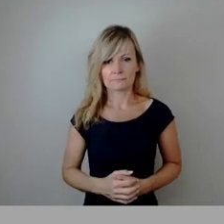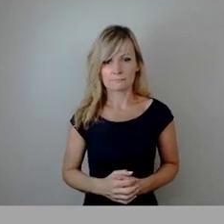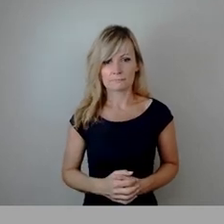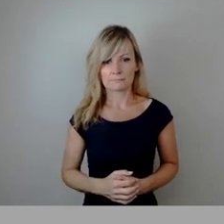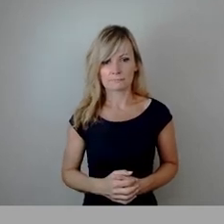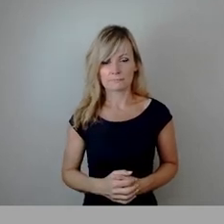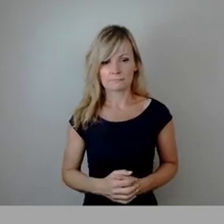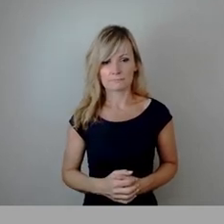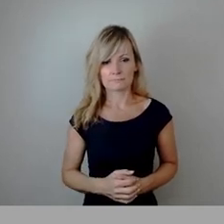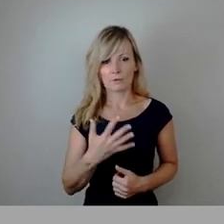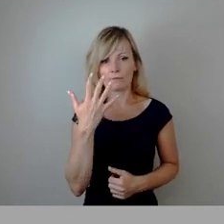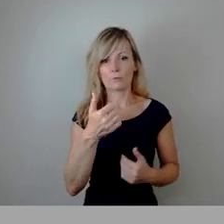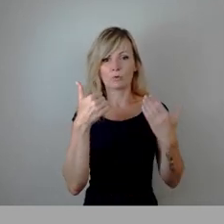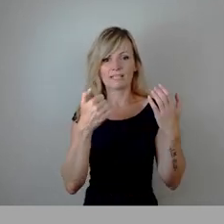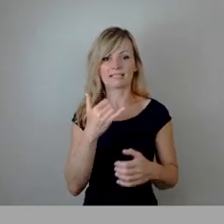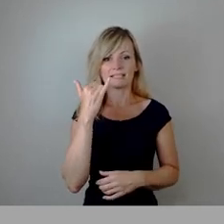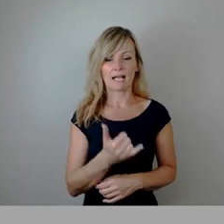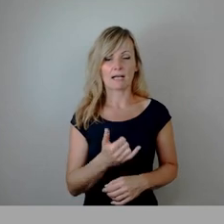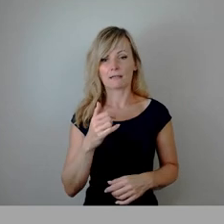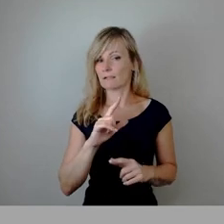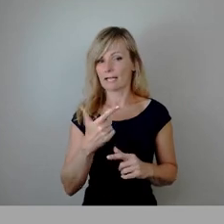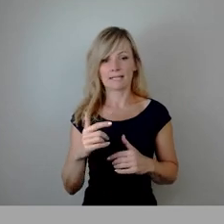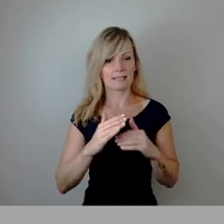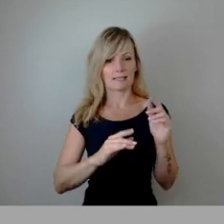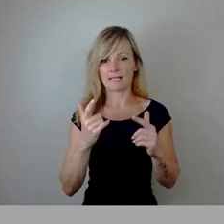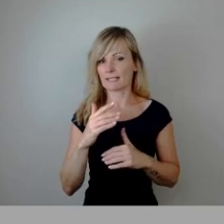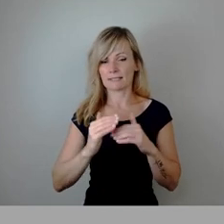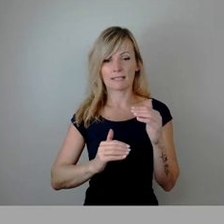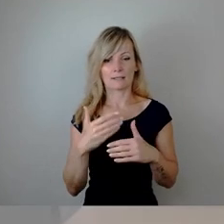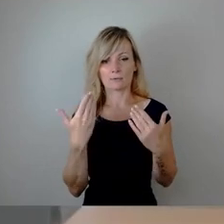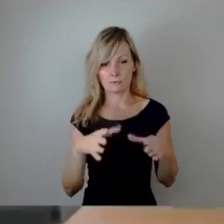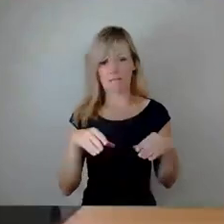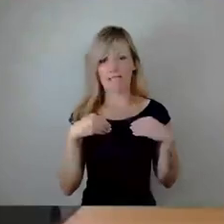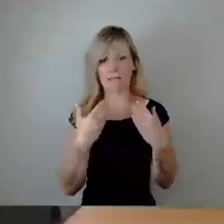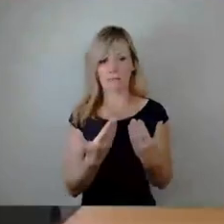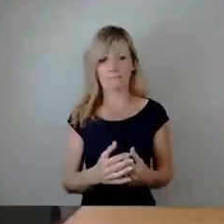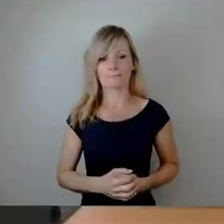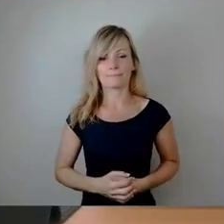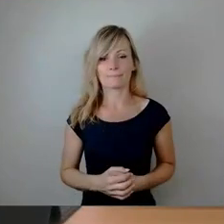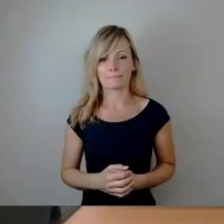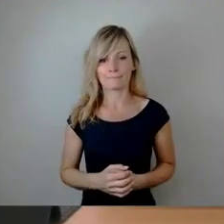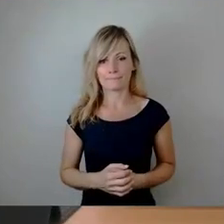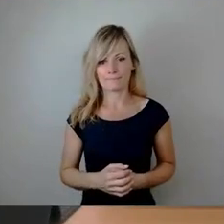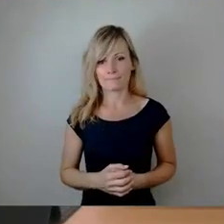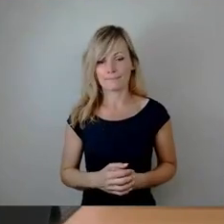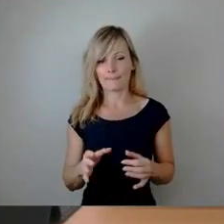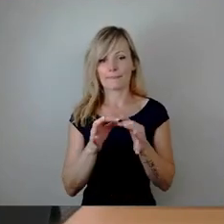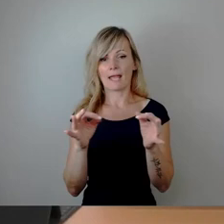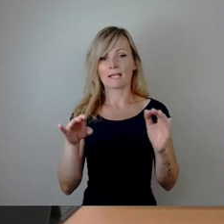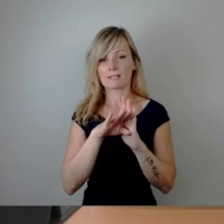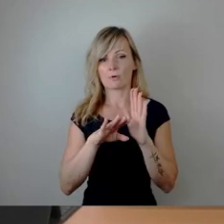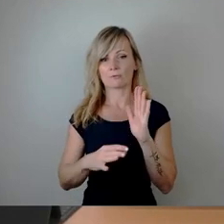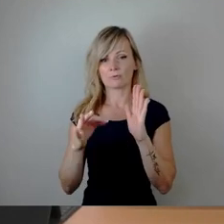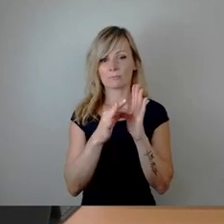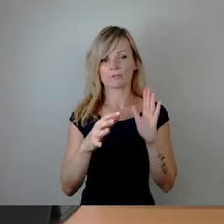65 Ja, keine Nein, keine Enthaltungen. Damit so angenommen. Wir kommen zum Tagesordnungspunkt 5.